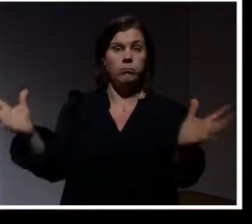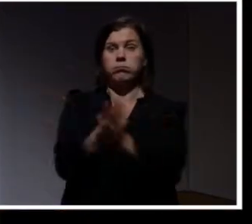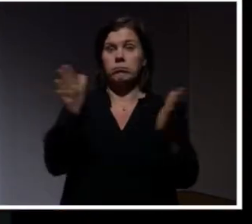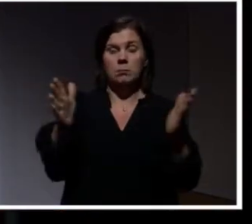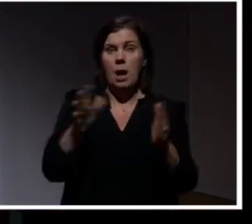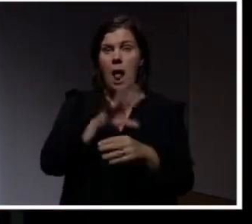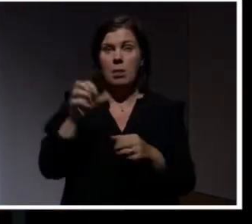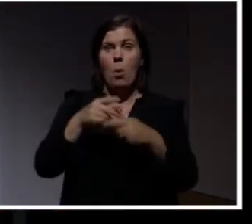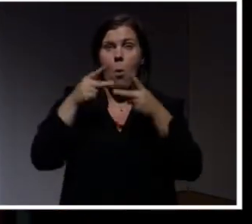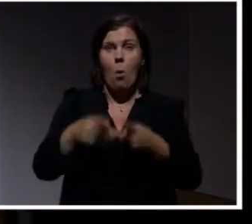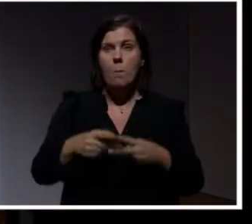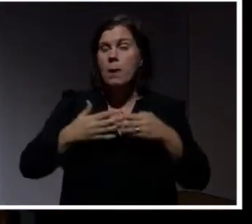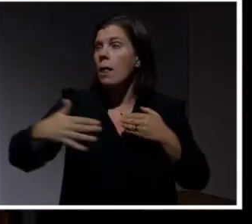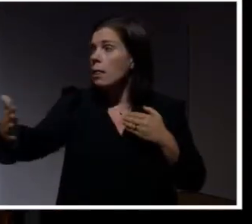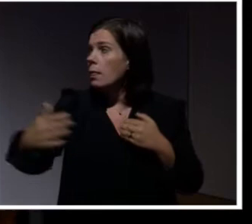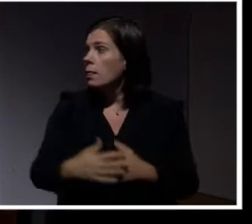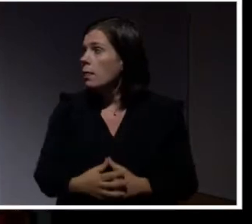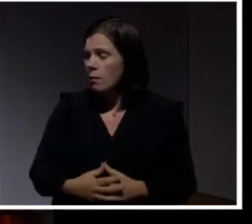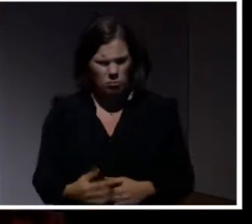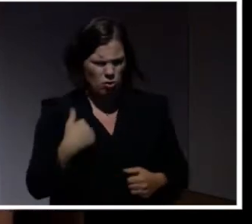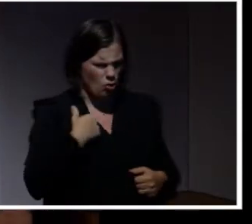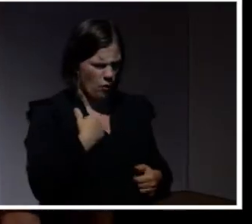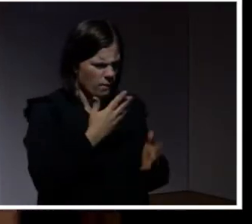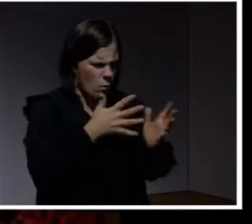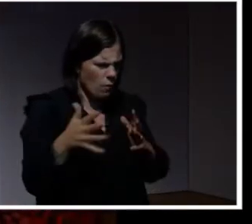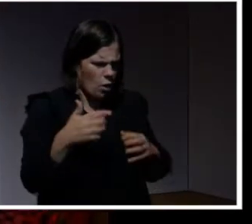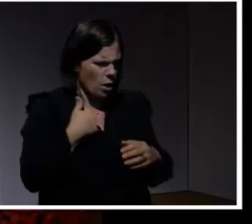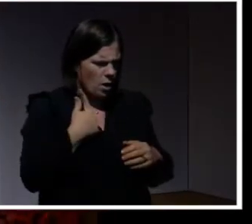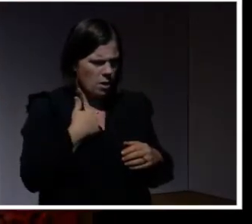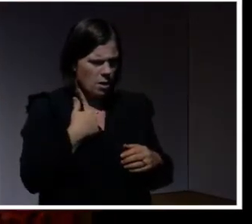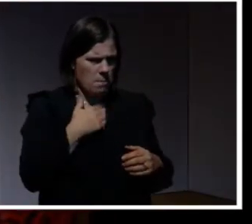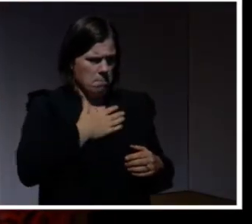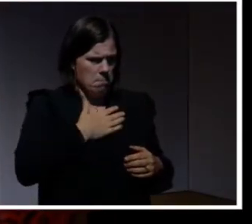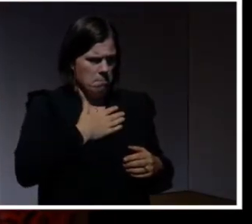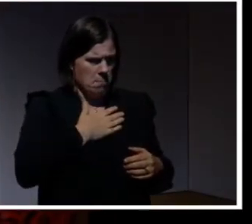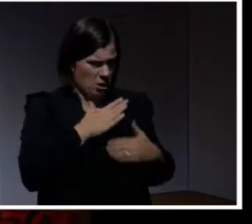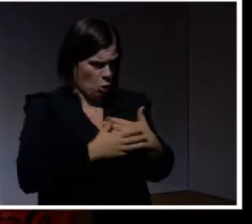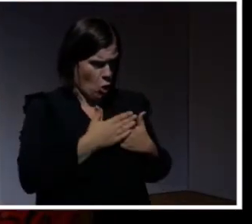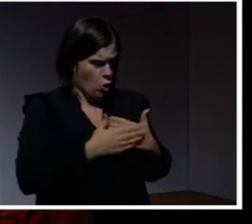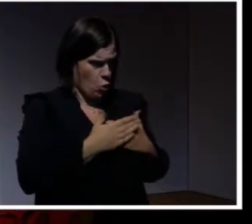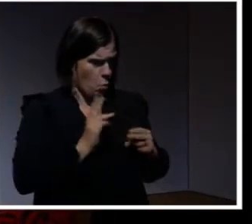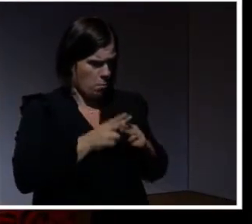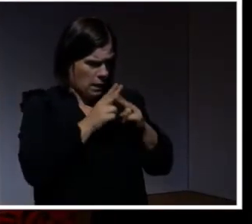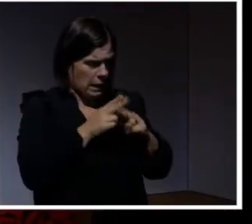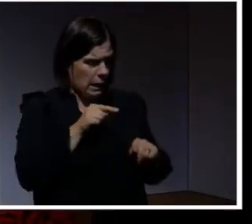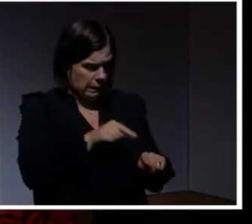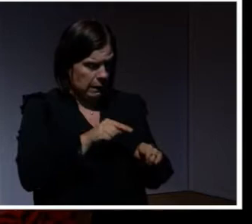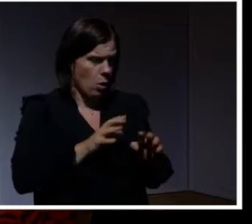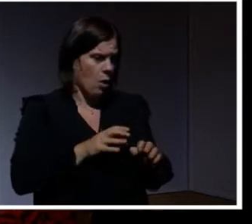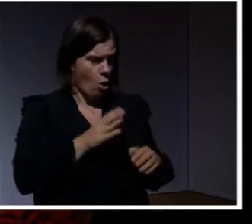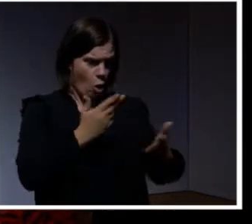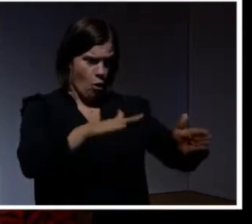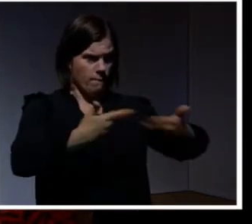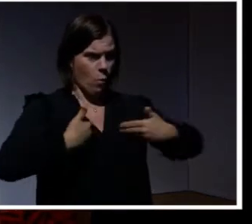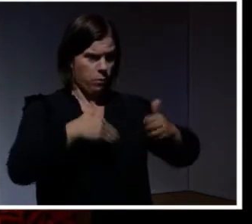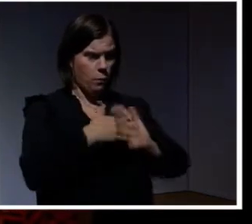så börjar vi om. Ja, jag hänger ju fortfarande fast vid min router. Att uppdatera min router. Men den har jag ju fått från